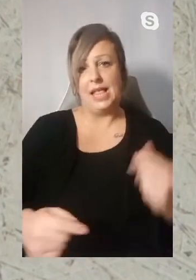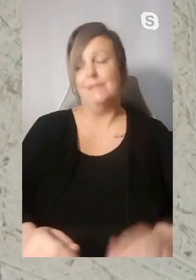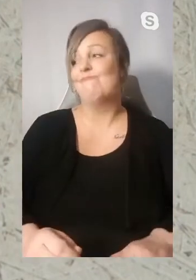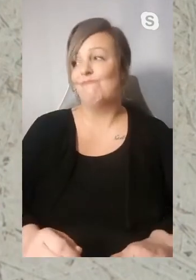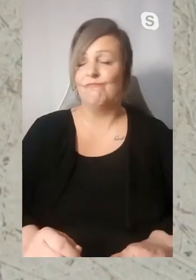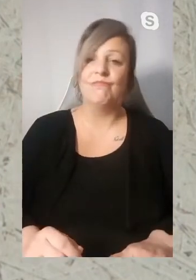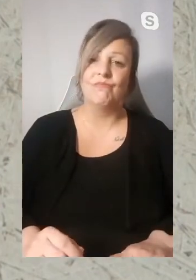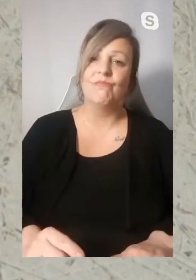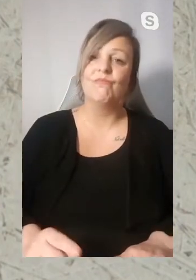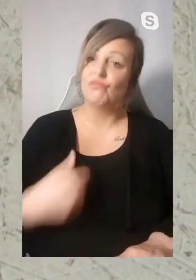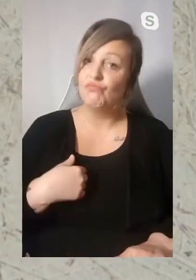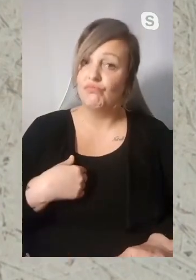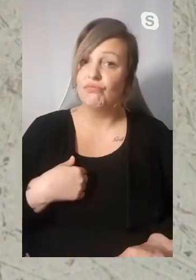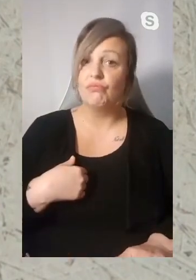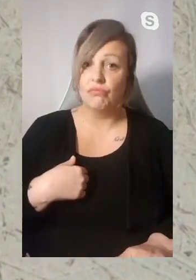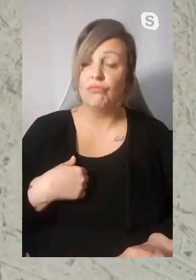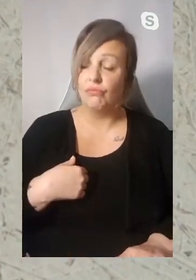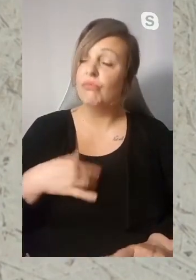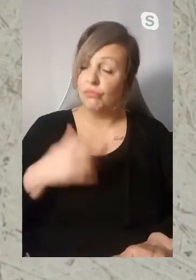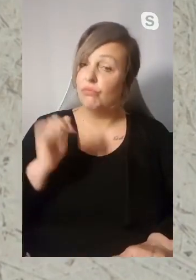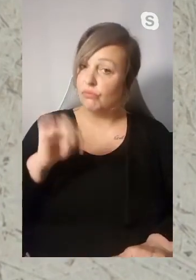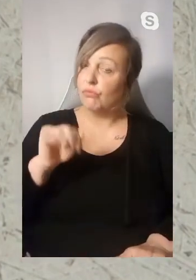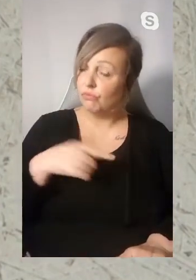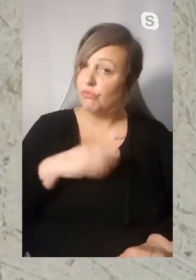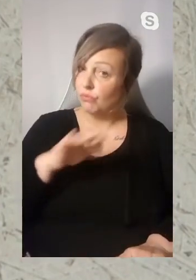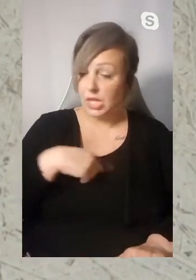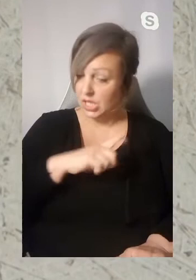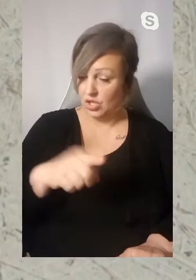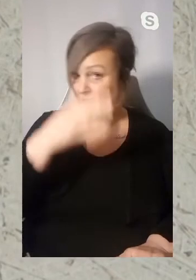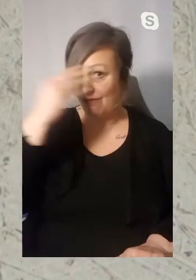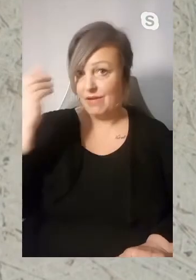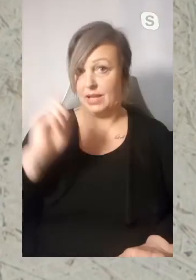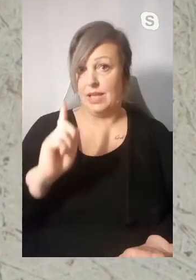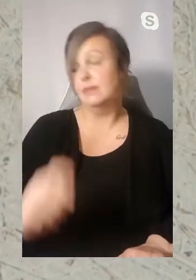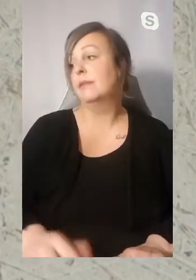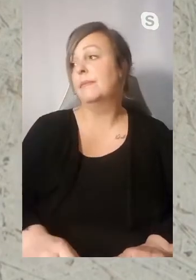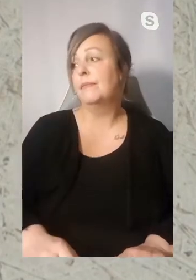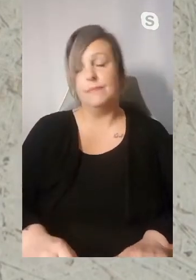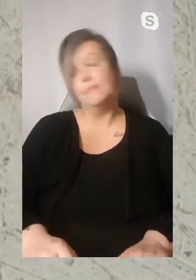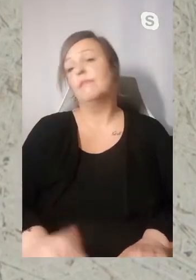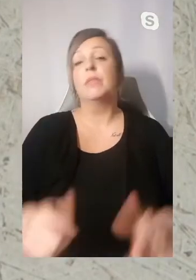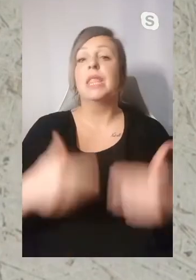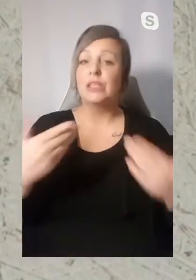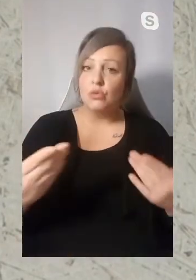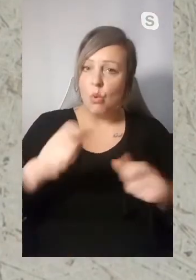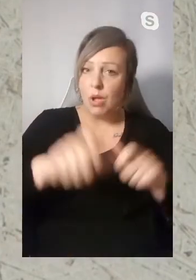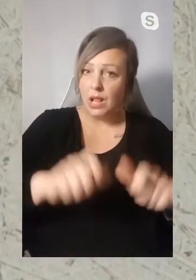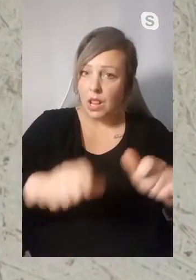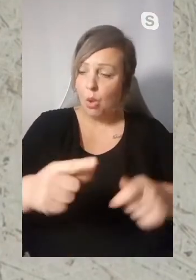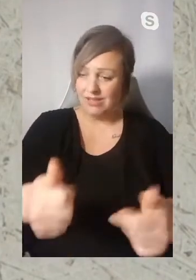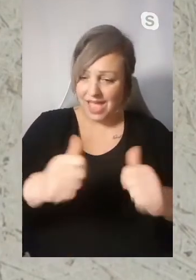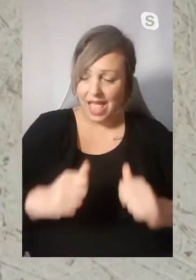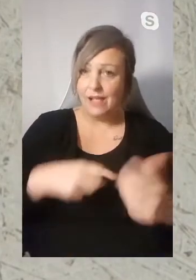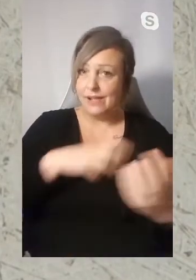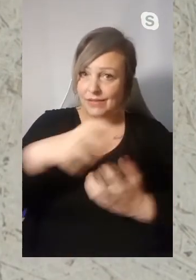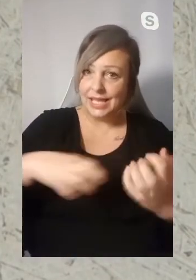Papier noch. Und da werde ich ziemlich laut werden, wenn das wirklich weiter vergessen werden sollte. Die, die uns geholfen haben in der Krise,